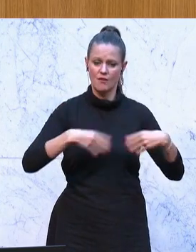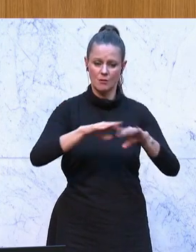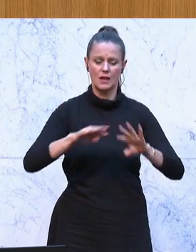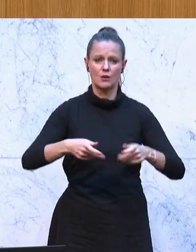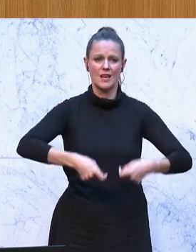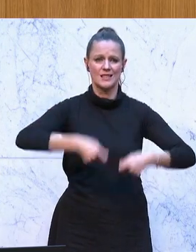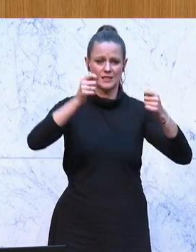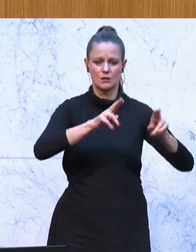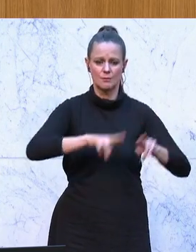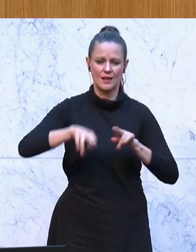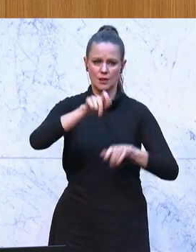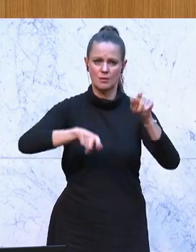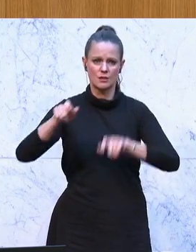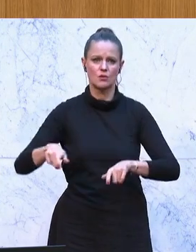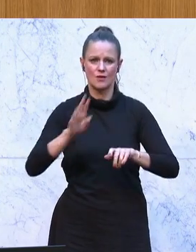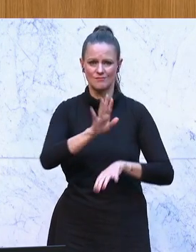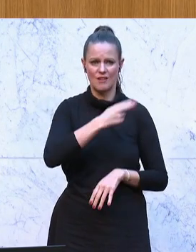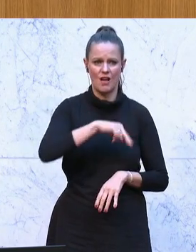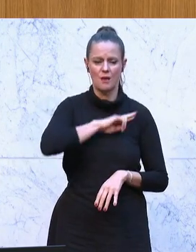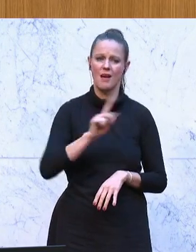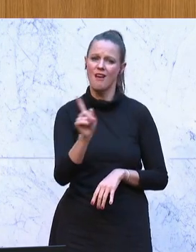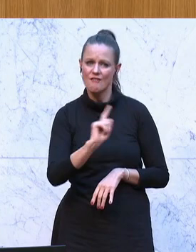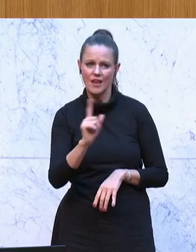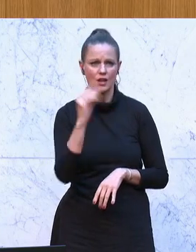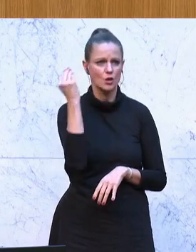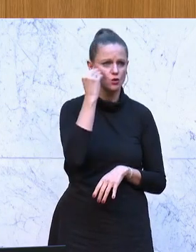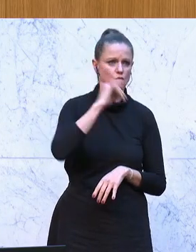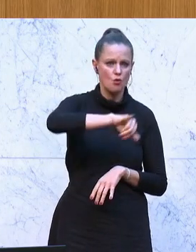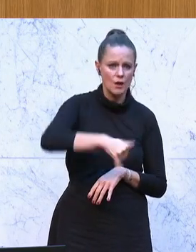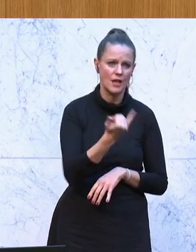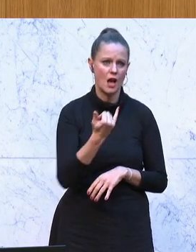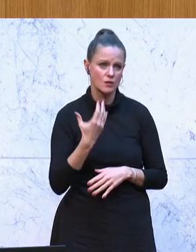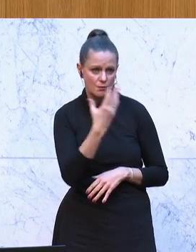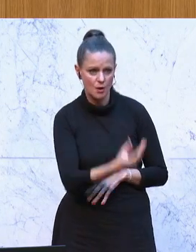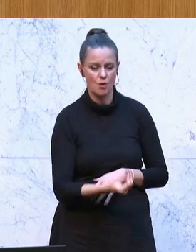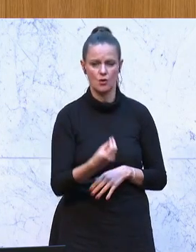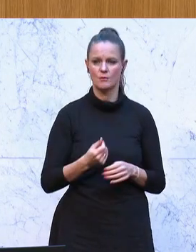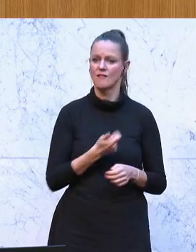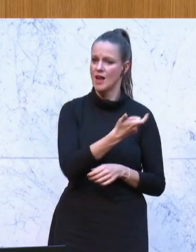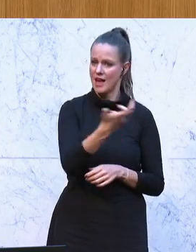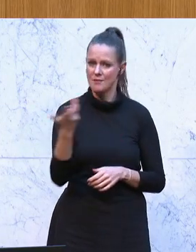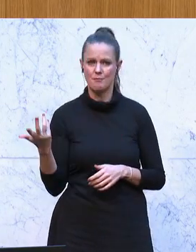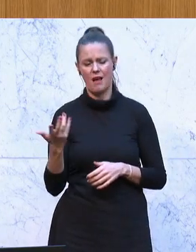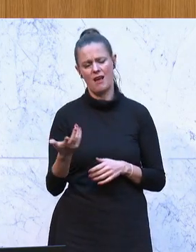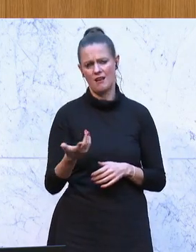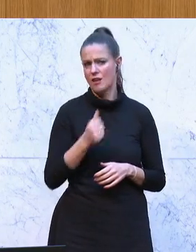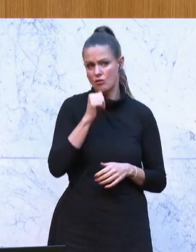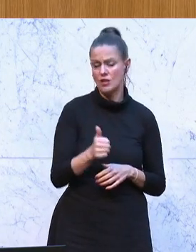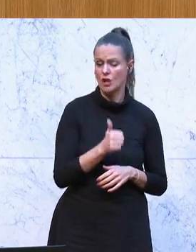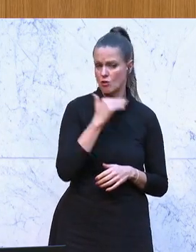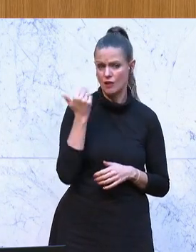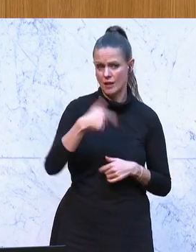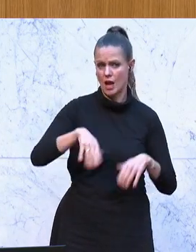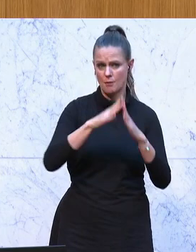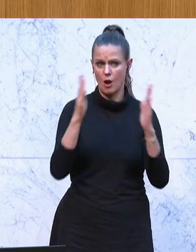Erziehungsberechtigten sind verantwortlich, sozusagen, welche Schuljahsen gibt es mit und manchmal habe den Eindruck, dass für einige und gar nicht so wenige in diesem Haus